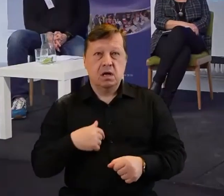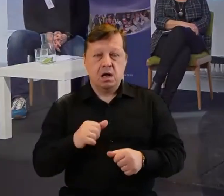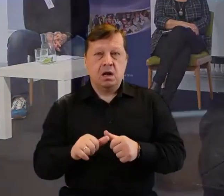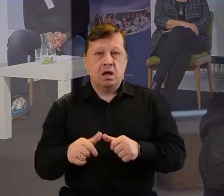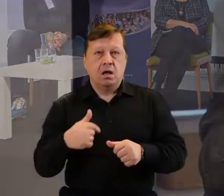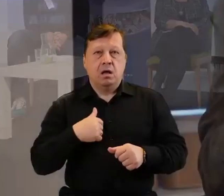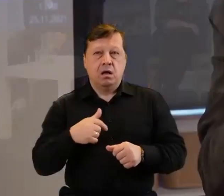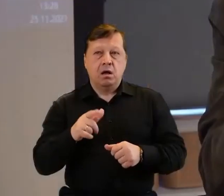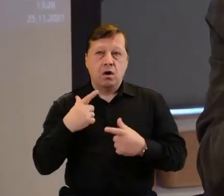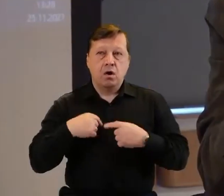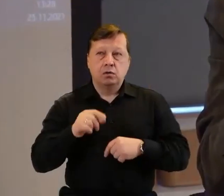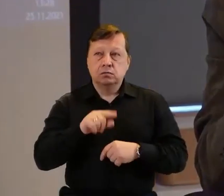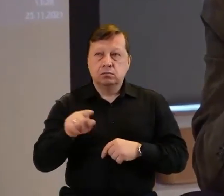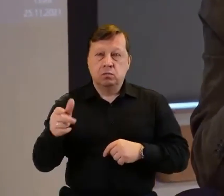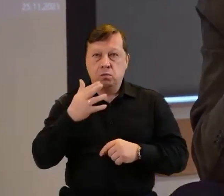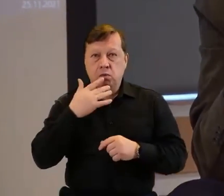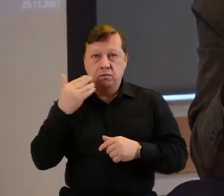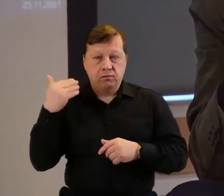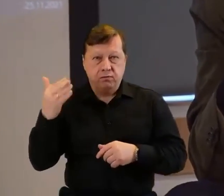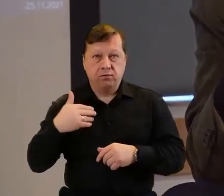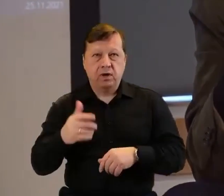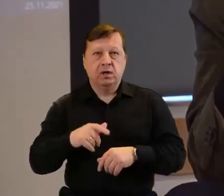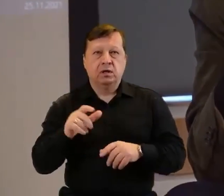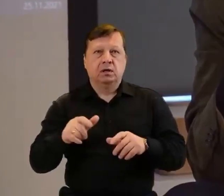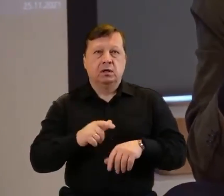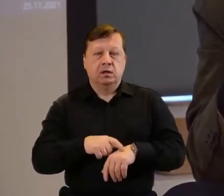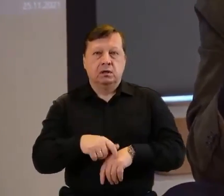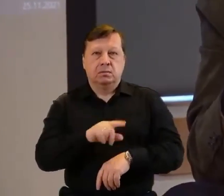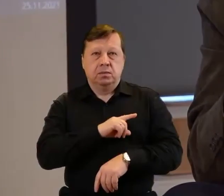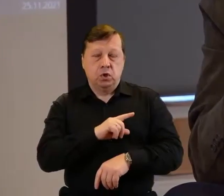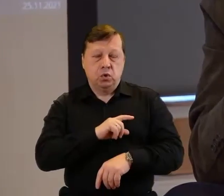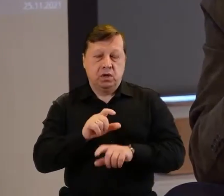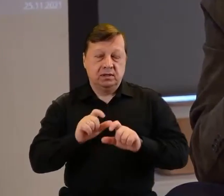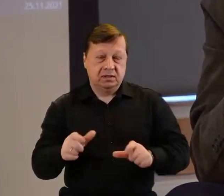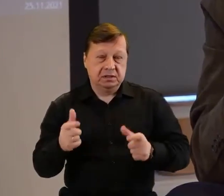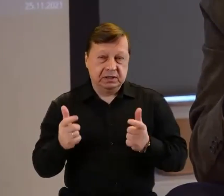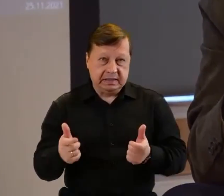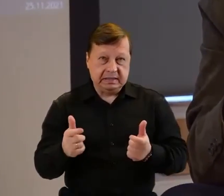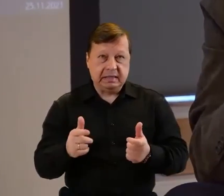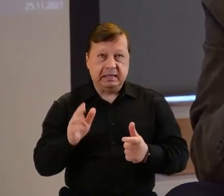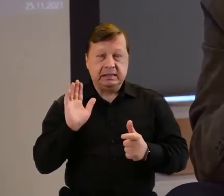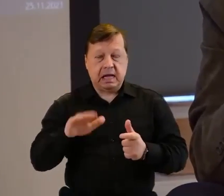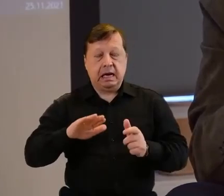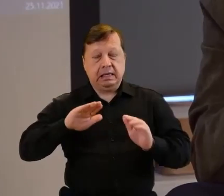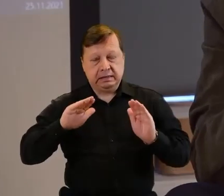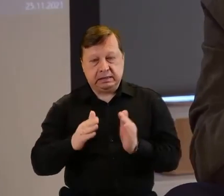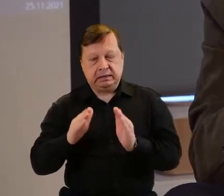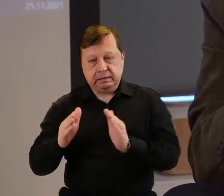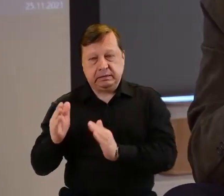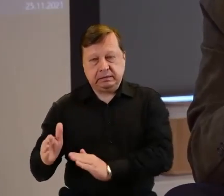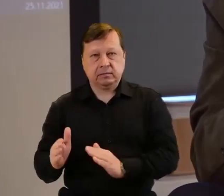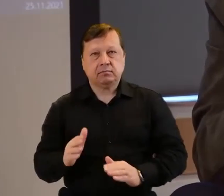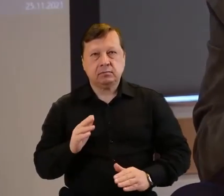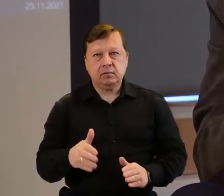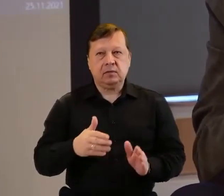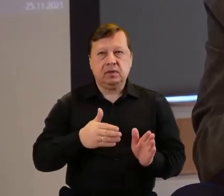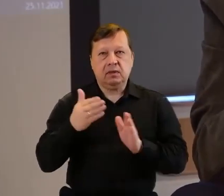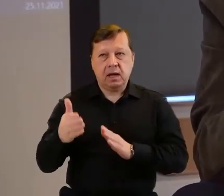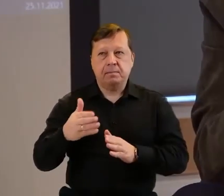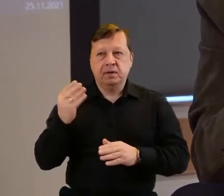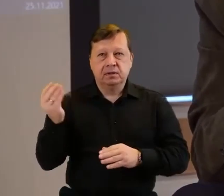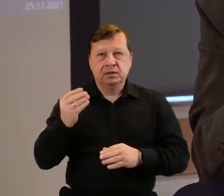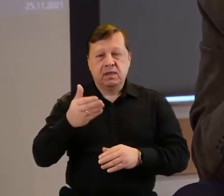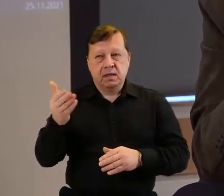mówiących, to sam ma mniej czasu. Więc ja też spróbuję się ograniczyć tak, żeby dać szansę, ale